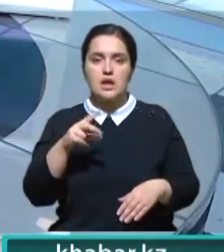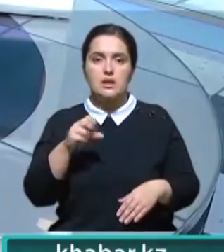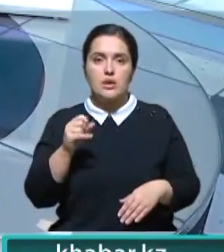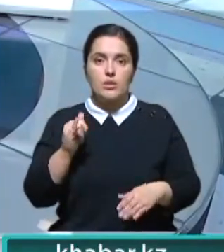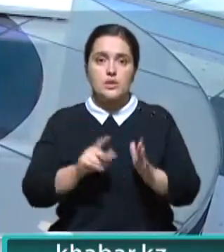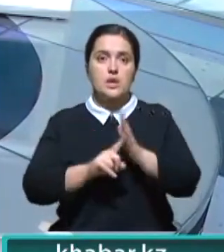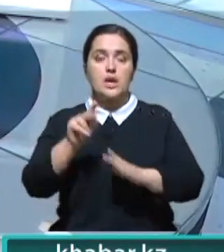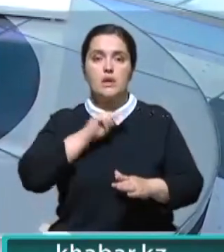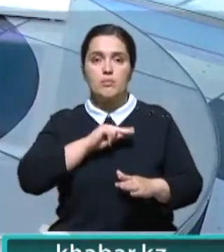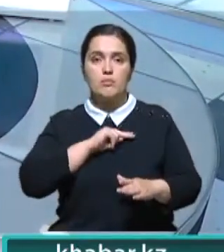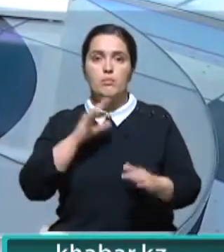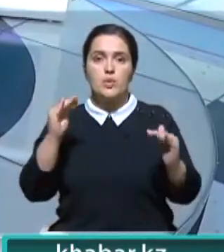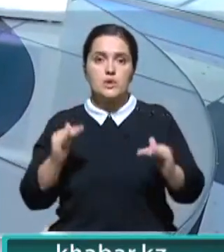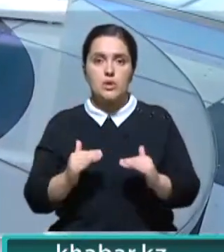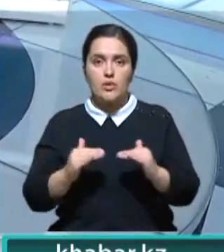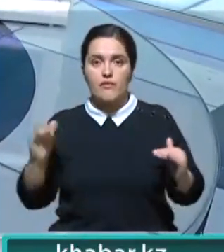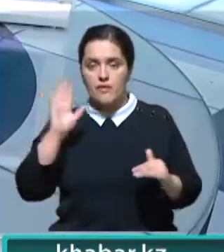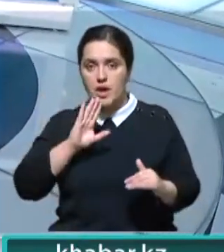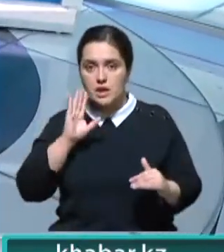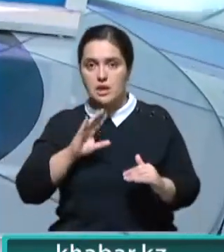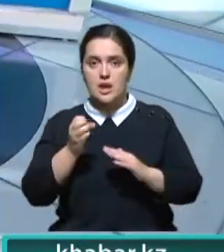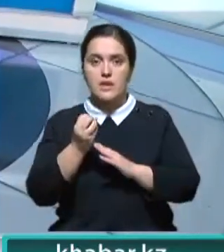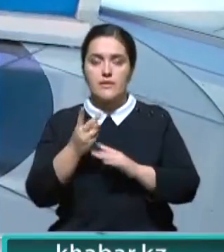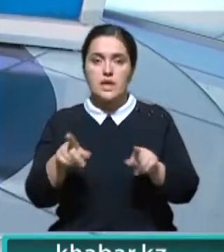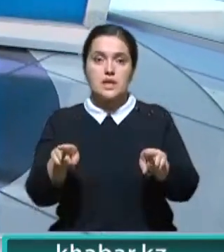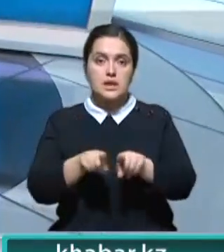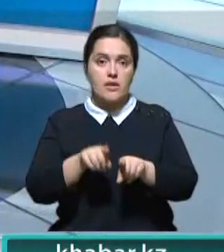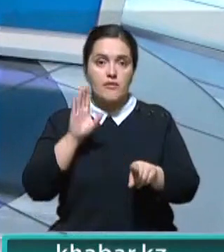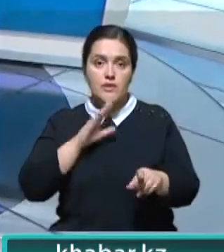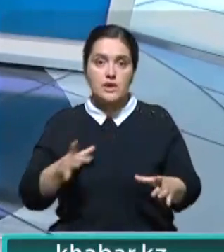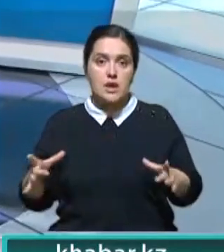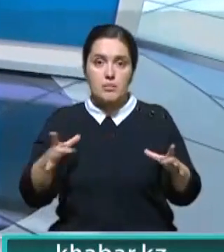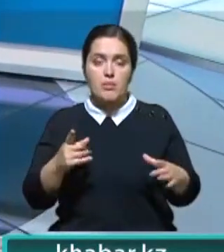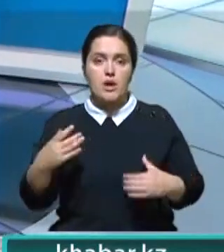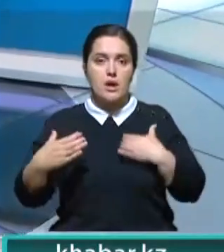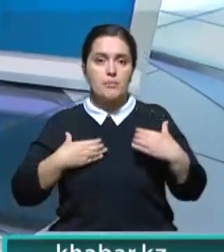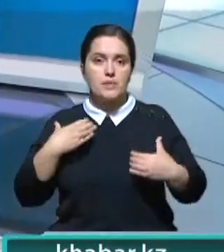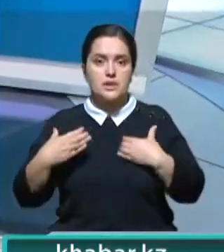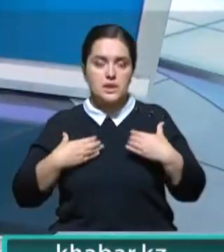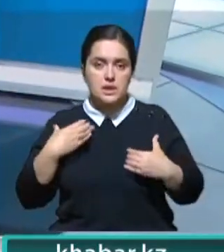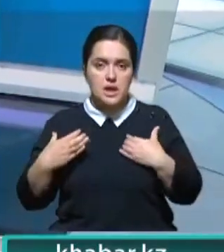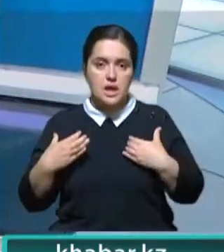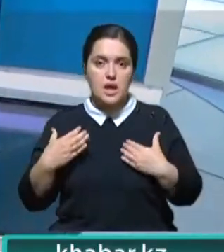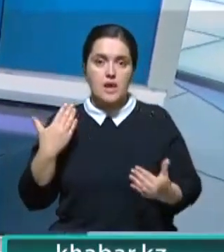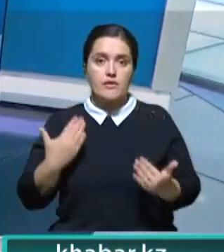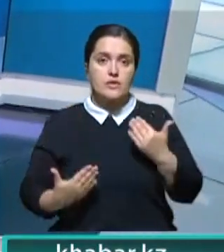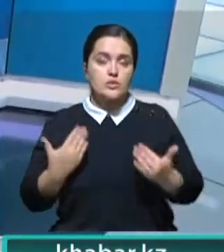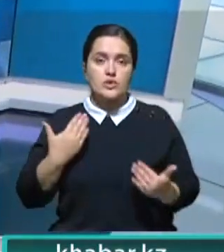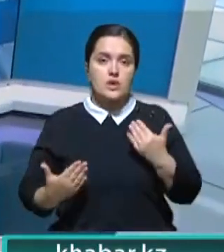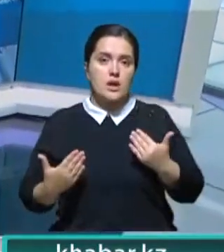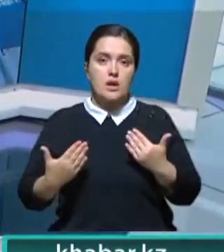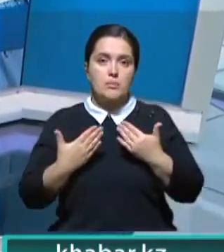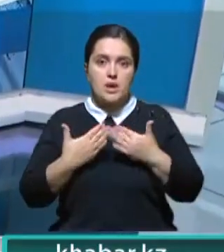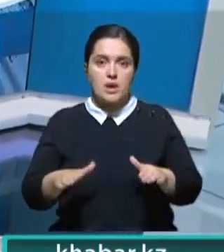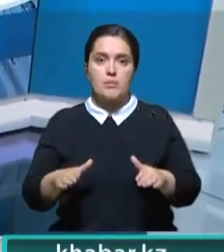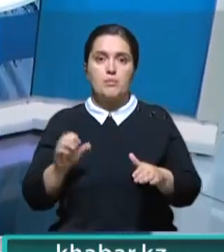Алатау начались работы по снижению уровня воды. Как минимум 12 таких водоемов в этом году вызывают опасения у специалистов. В случае